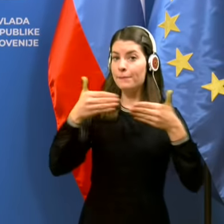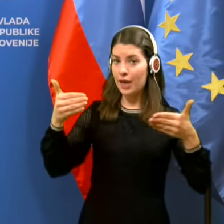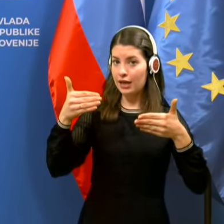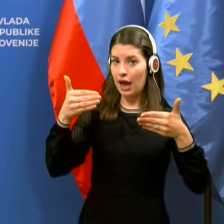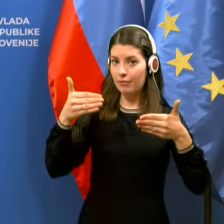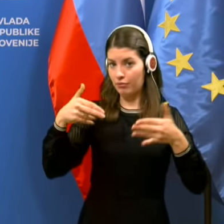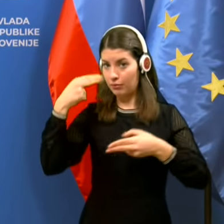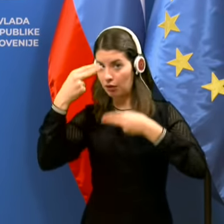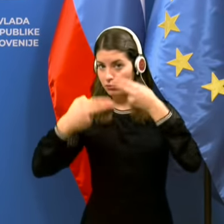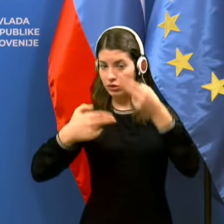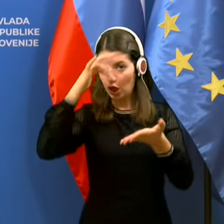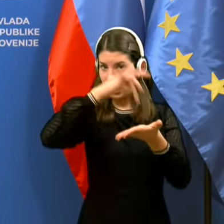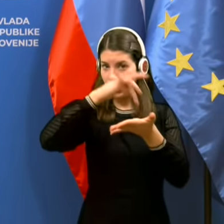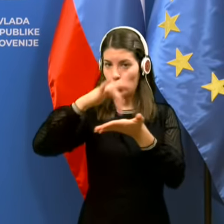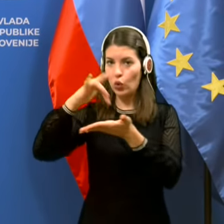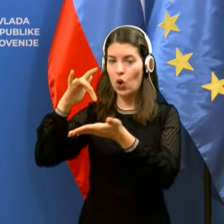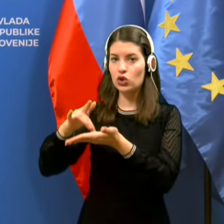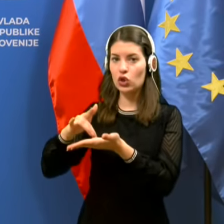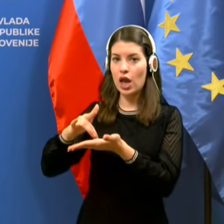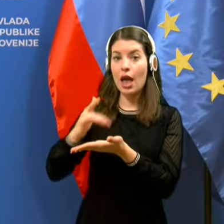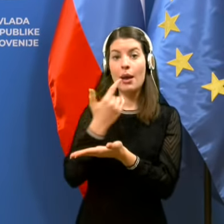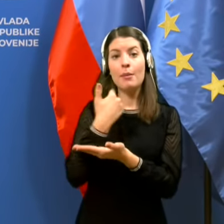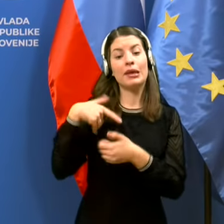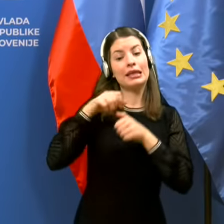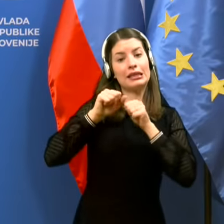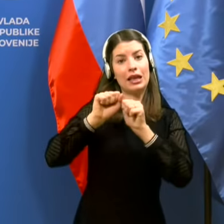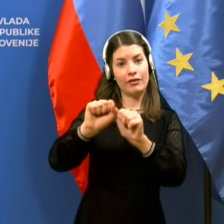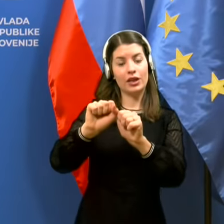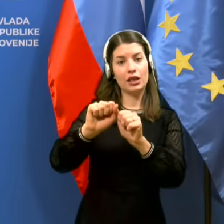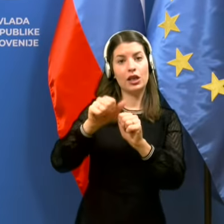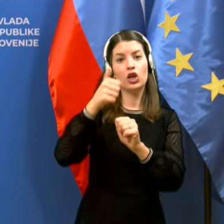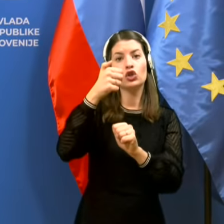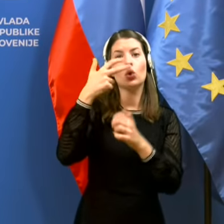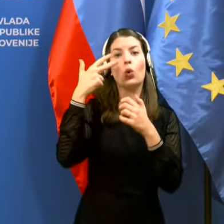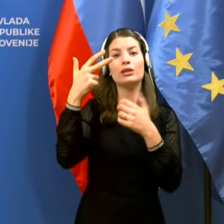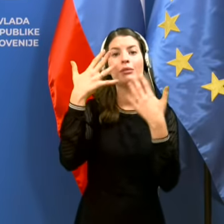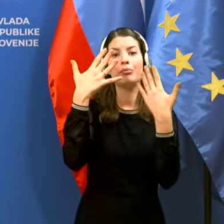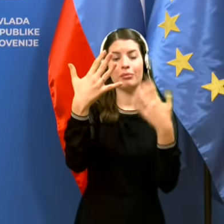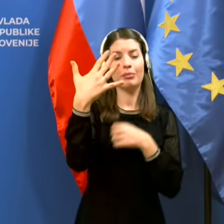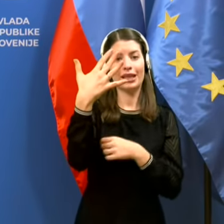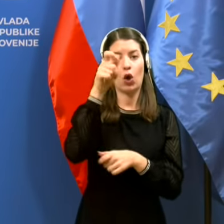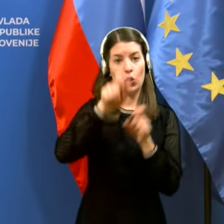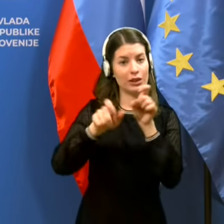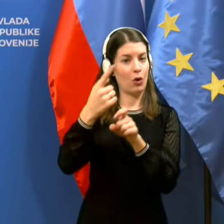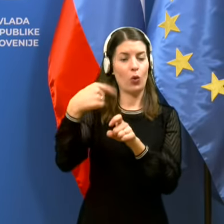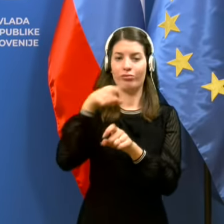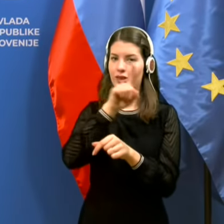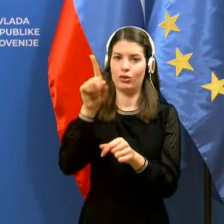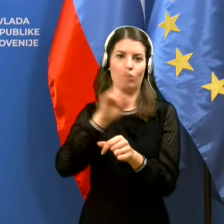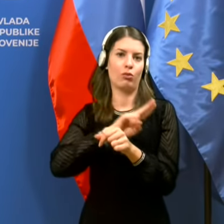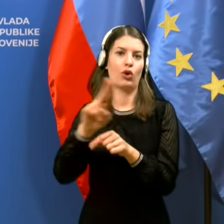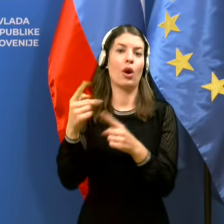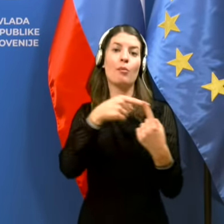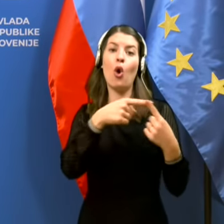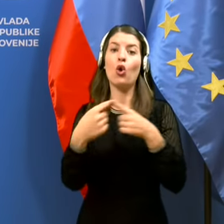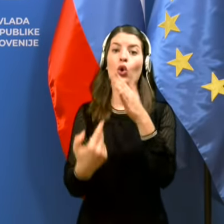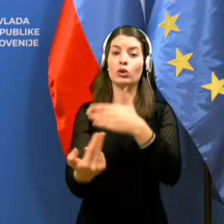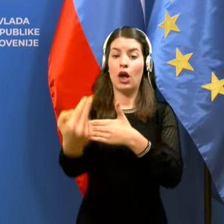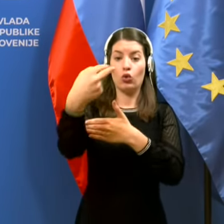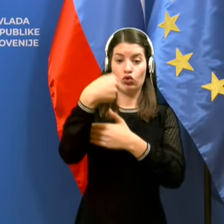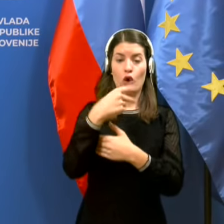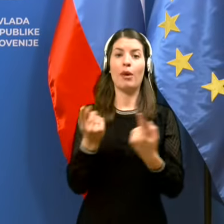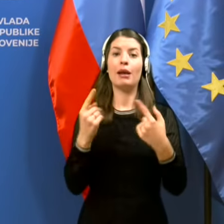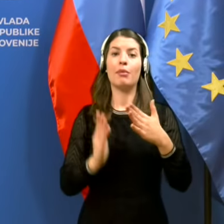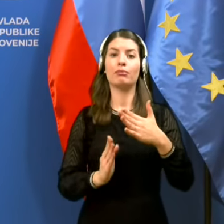in kontrolnih točkah na notreni meji pa smo zavrnili 158 oseb, ker niso izpolnjevali pogojev za vstop ali tranzit